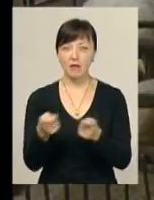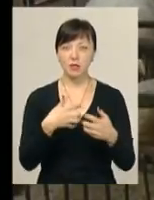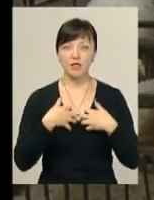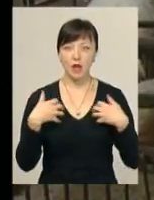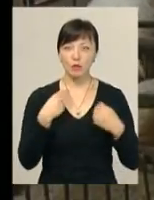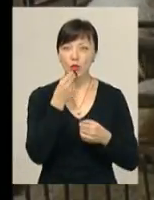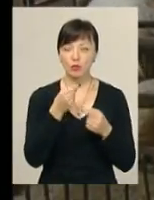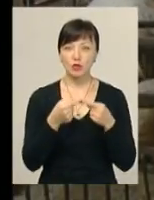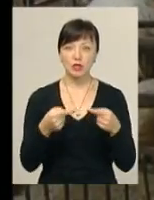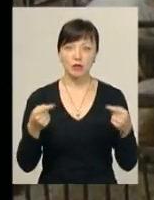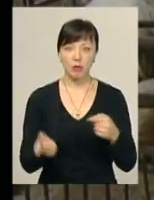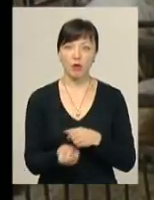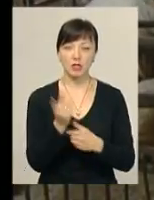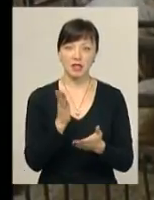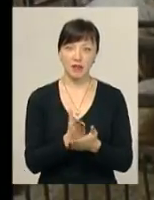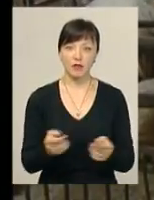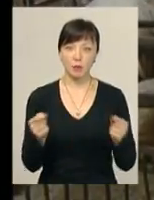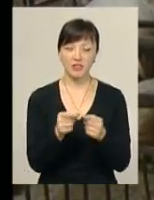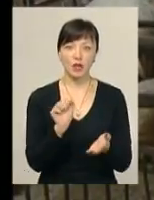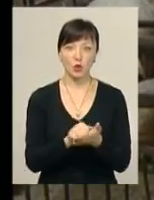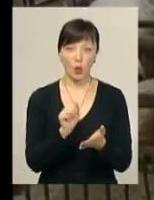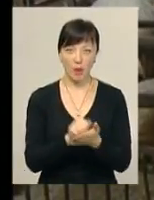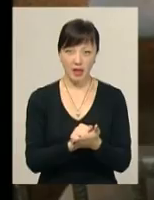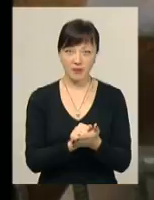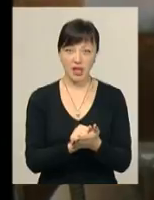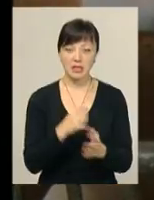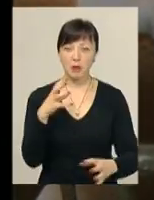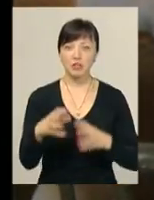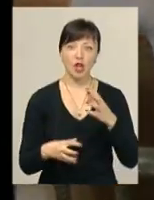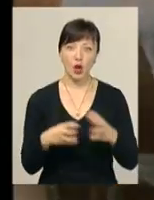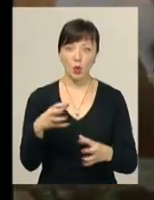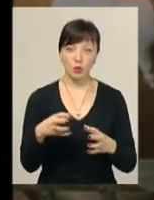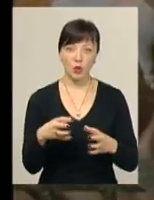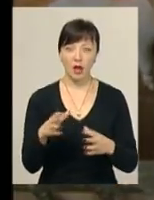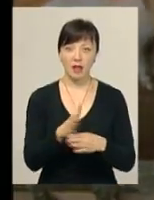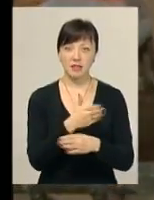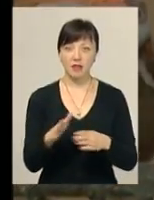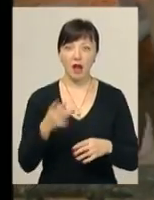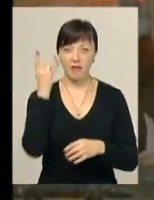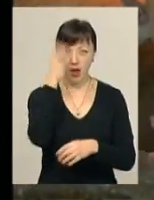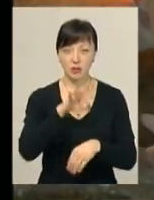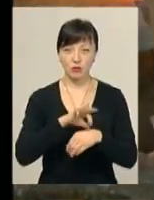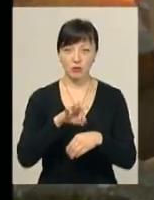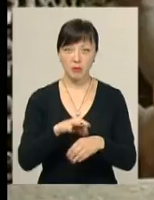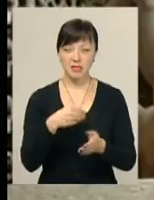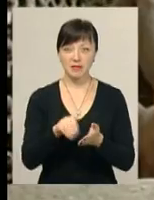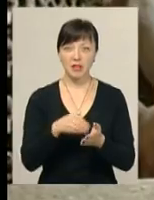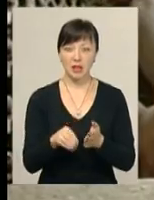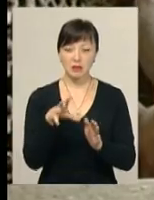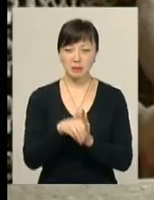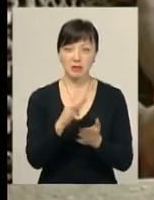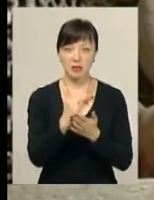продукти тваринного походження на наявність відповідних документів. За міжнародною класифікацією, африканська чума свиней належить до списку